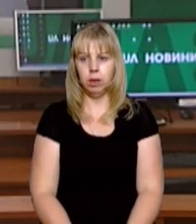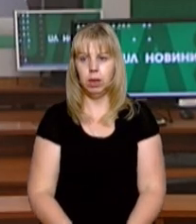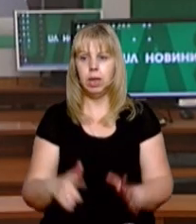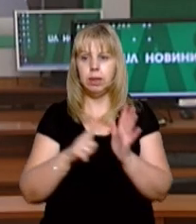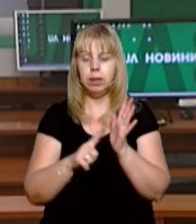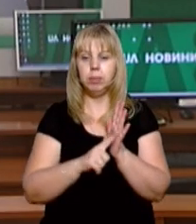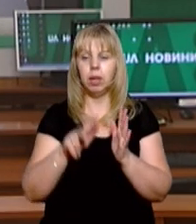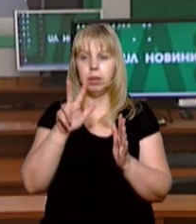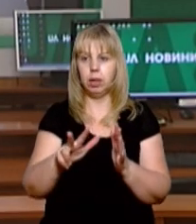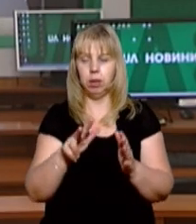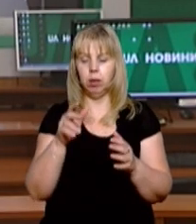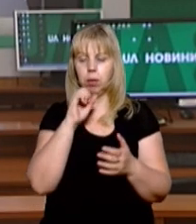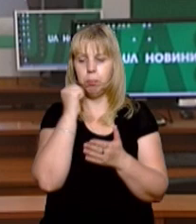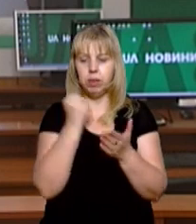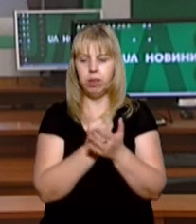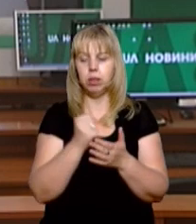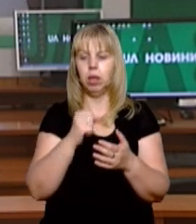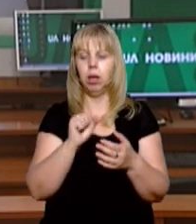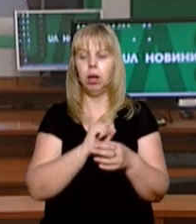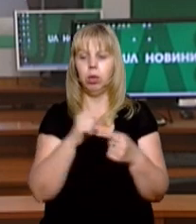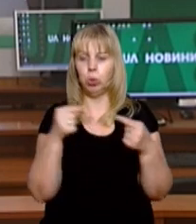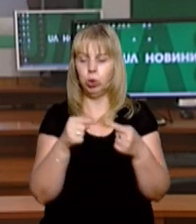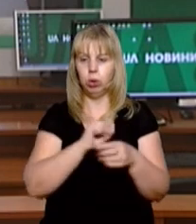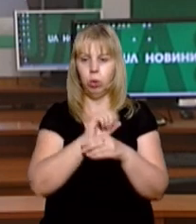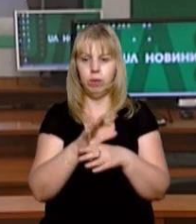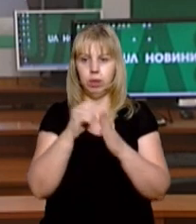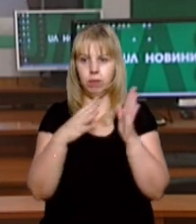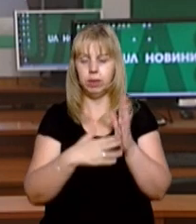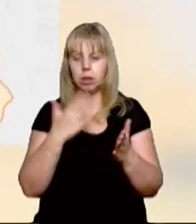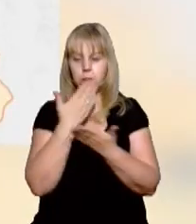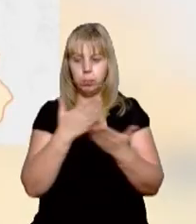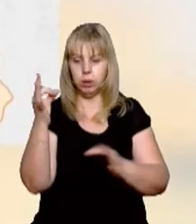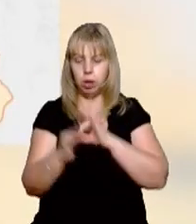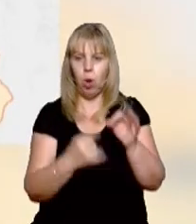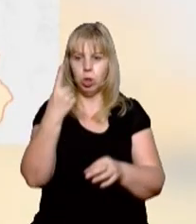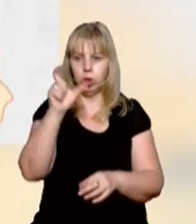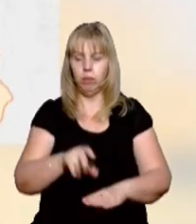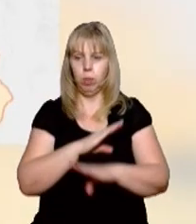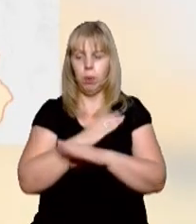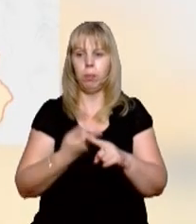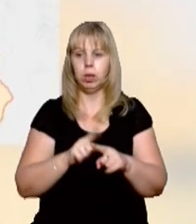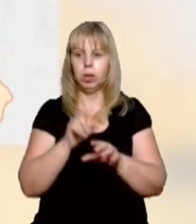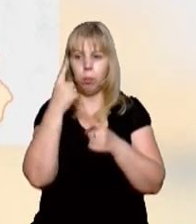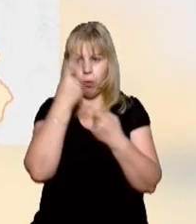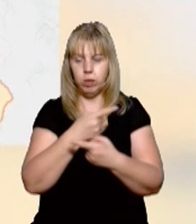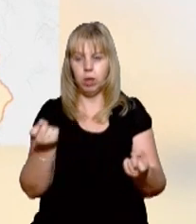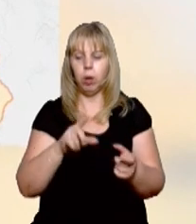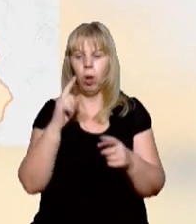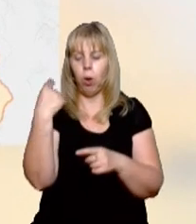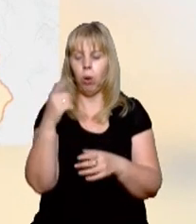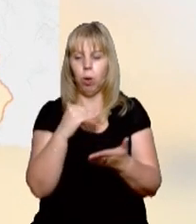73 закарпатцям підтвердили діагноз COVID-19 за останню добу. Одна людина померла. Про це повідомив голова